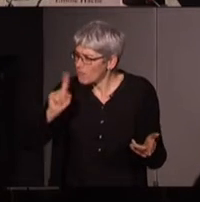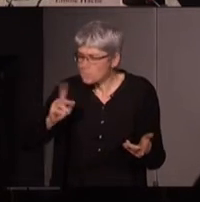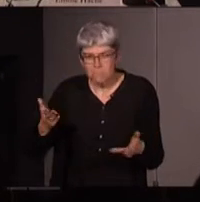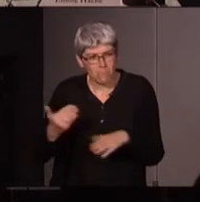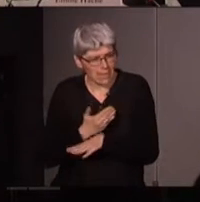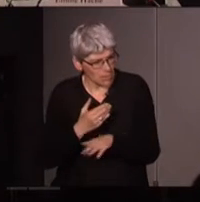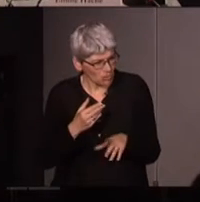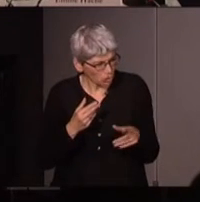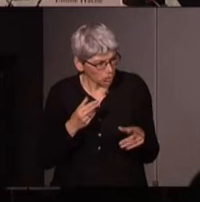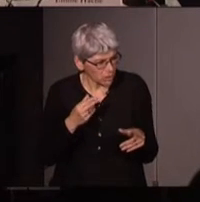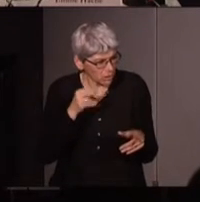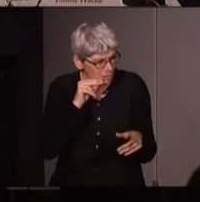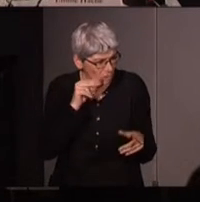dans